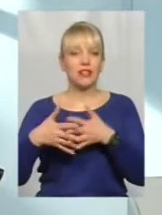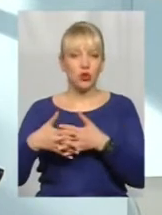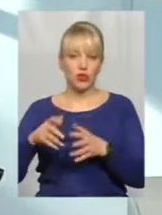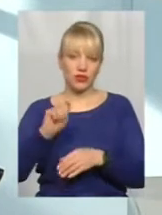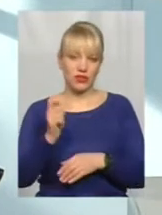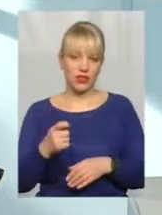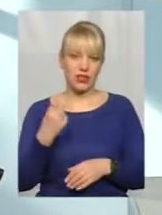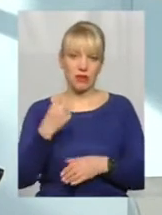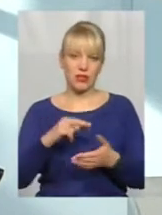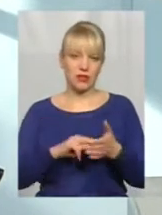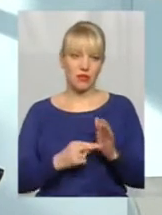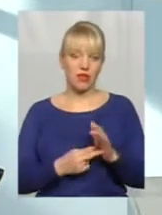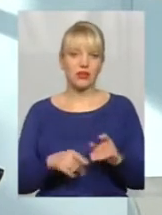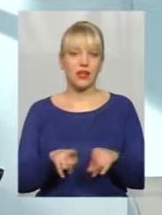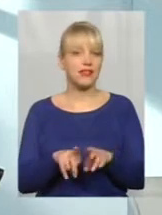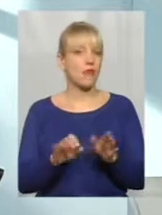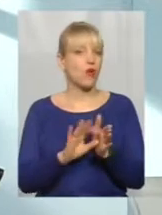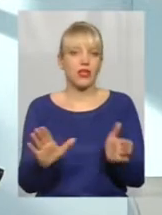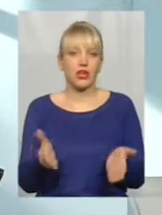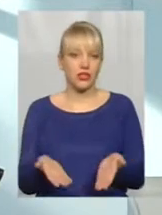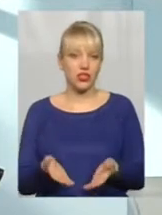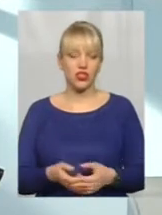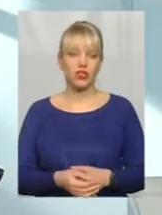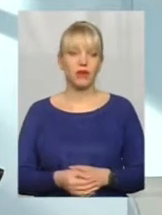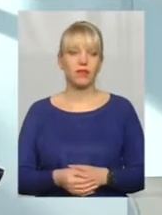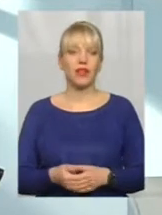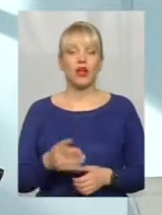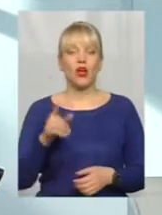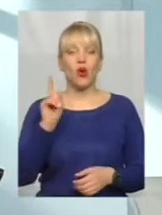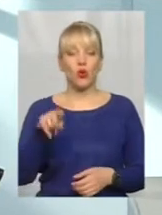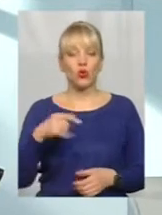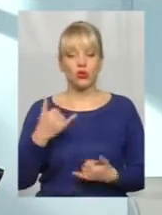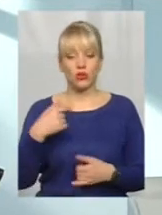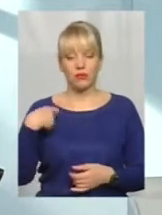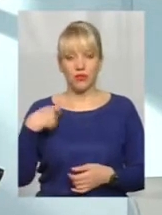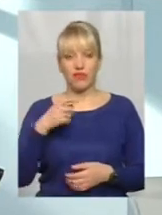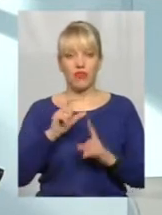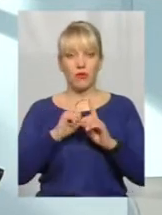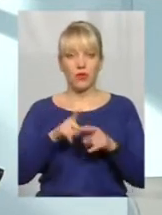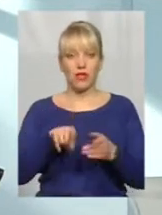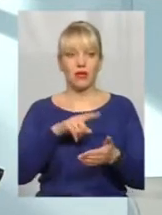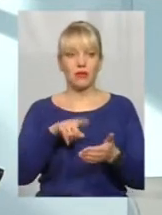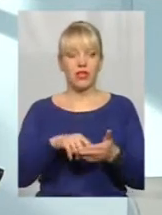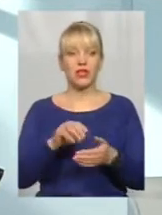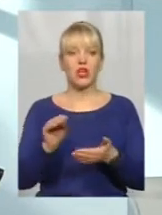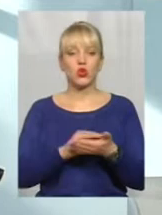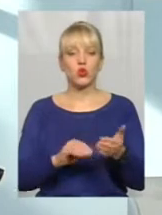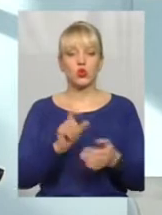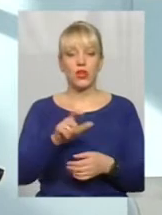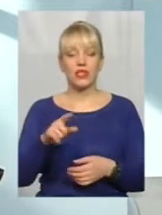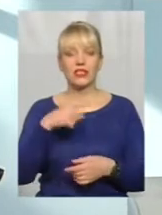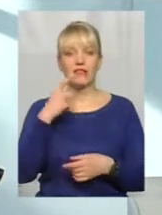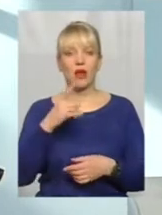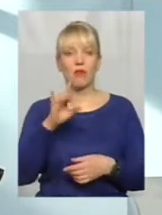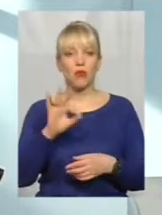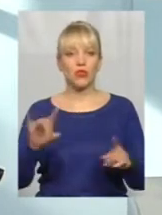Та ж саме енергетична. Ось сьогодні президент, відповідаючи на питання журналістів, сказав про